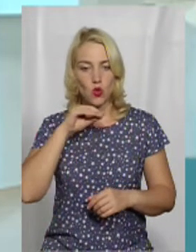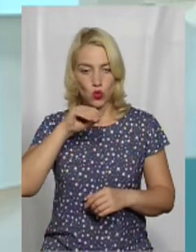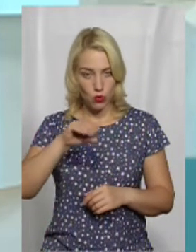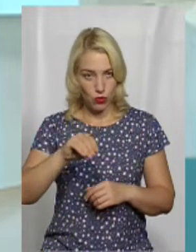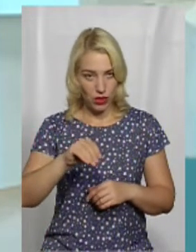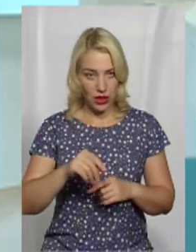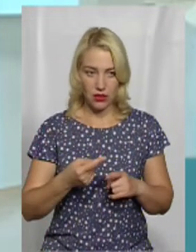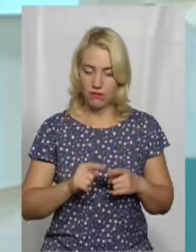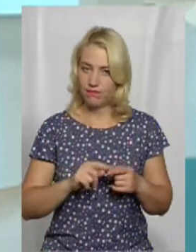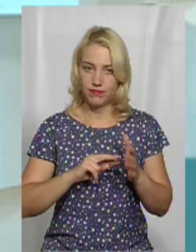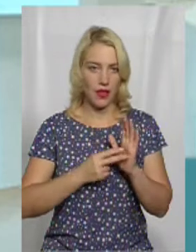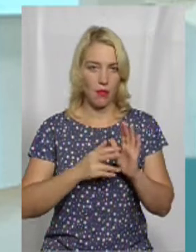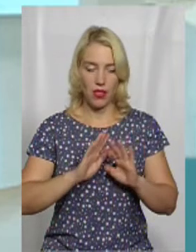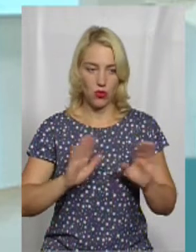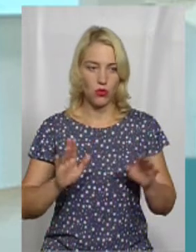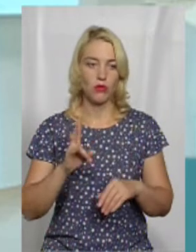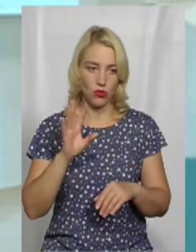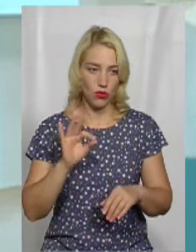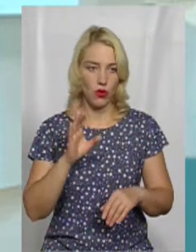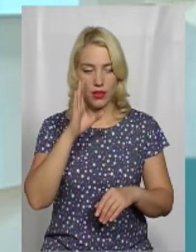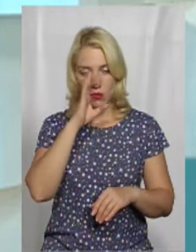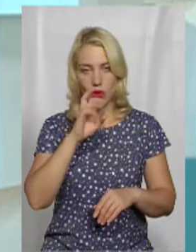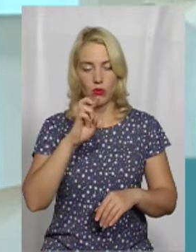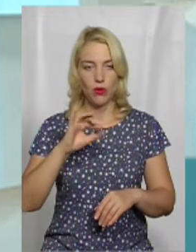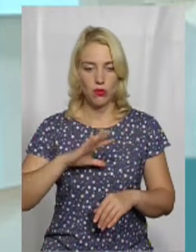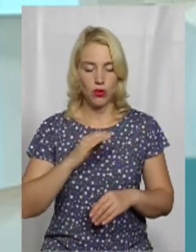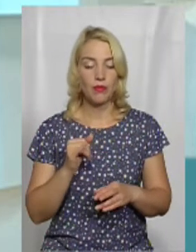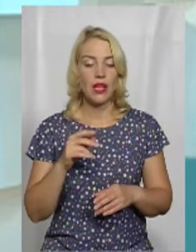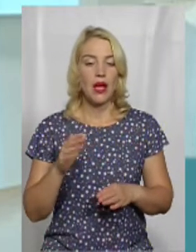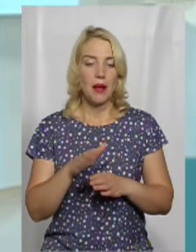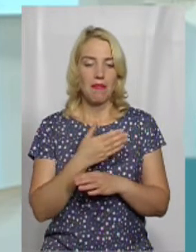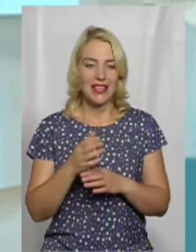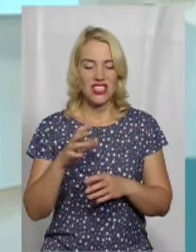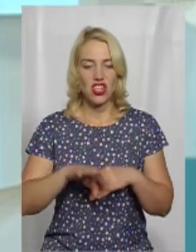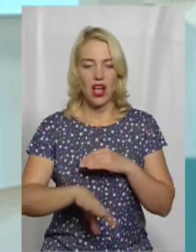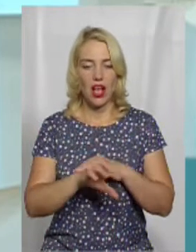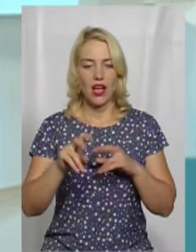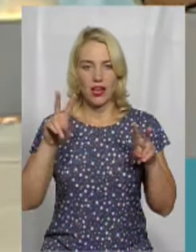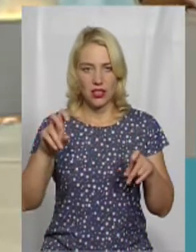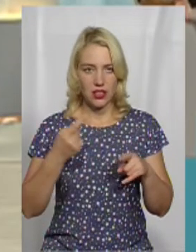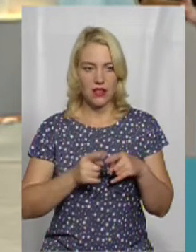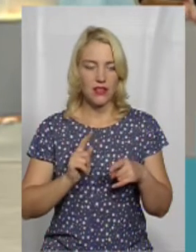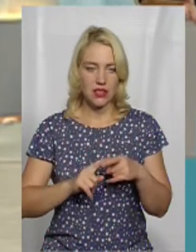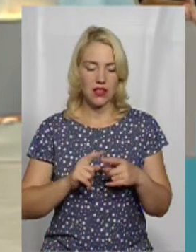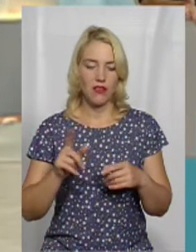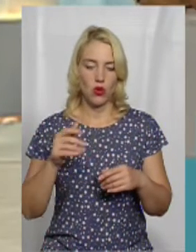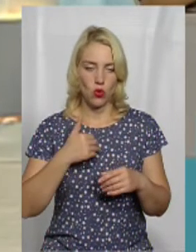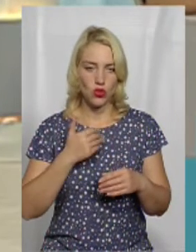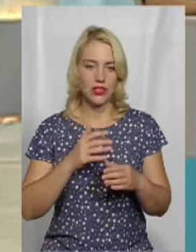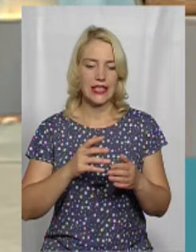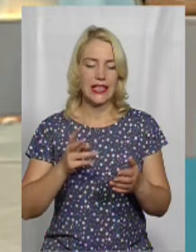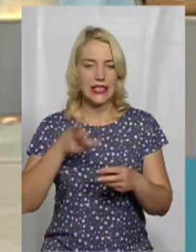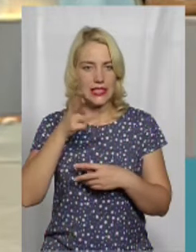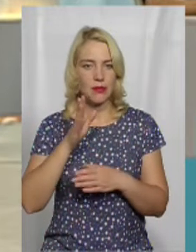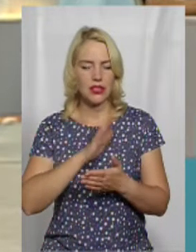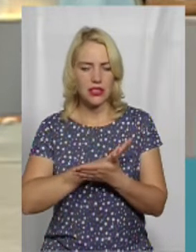якусь іншу мову, поки що не плануємо, але було б непогано. Ось в «Міжкриді» ви плануєте знімати сут у Хмельницькому, про це говорять абсолютно всі.